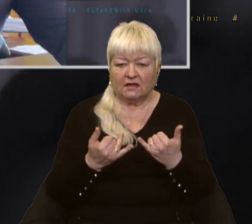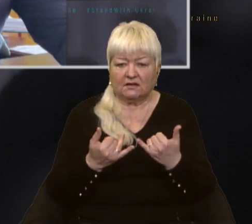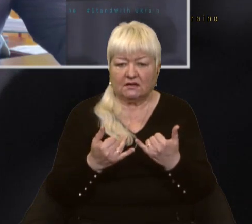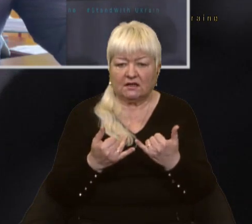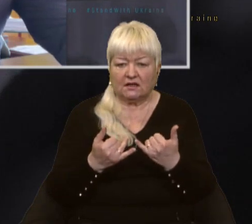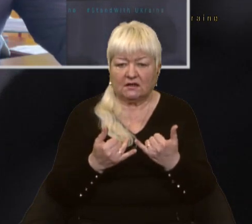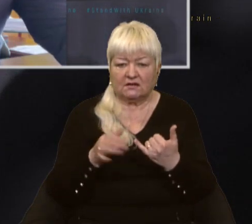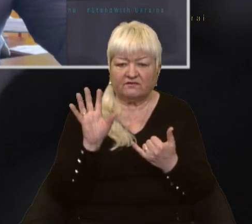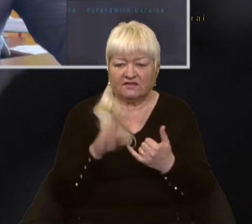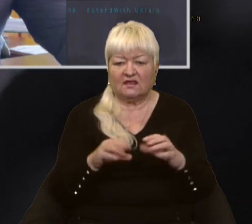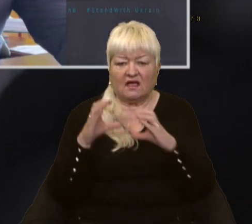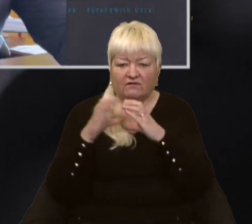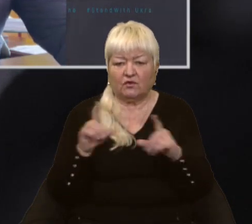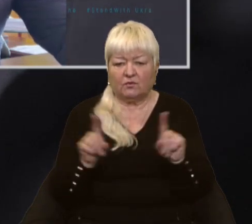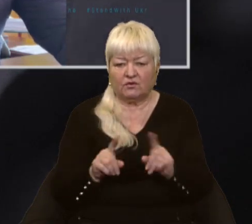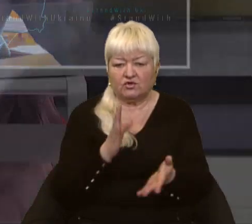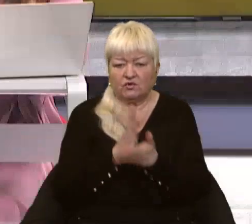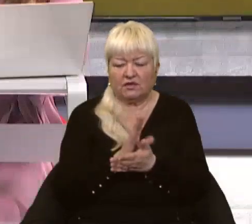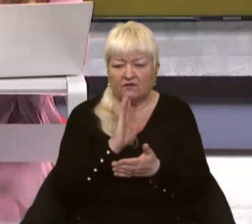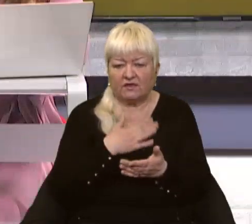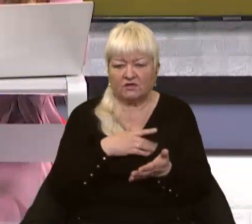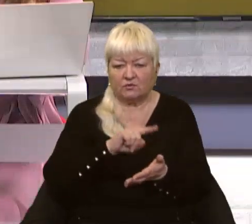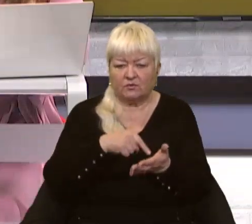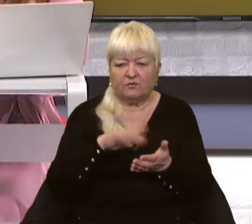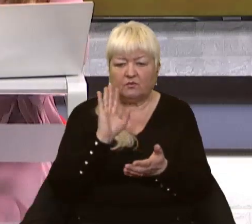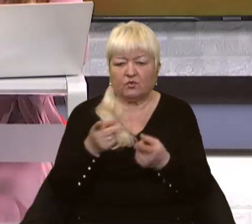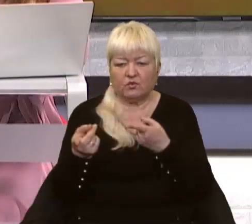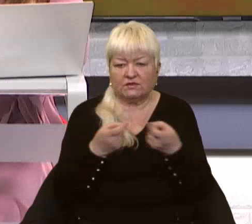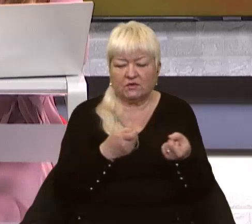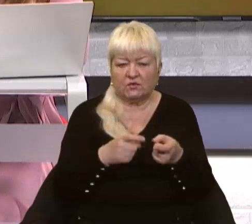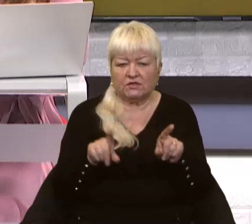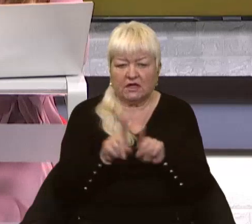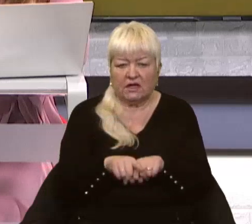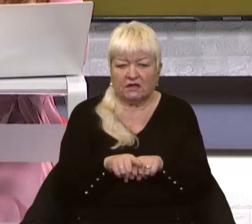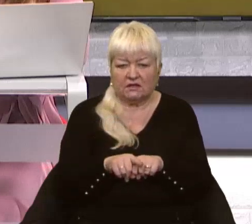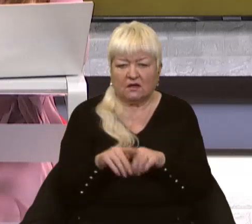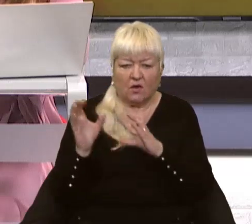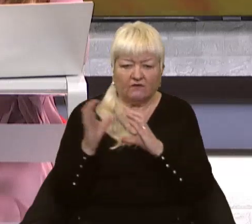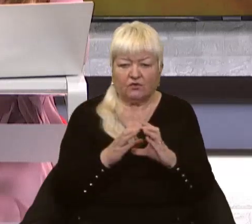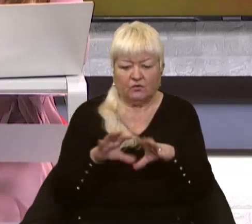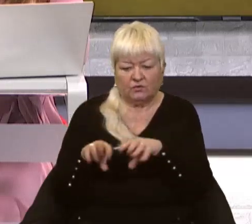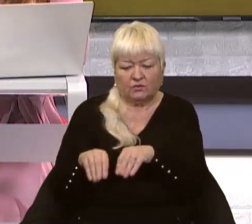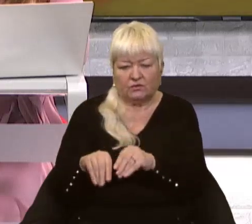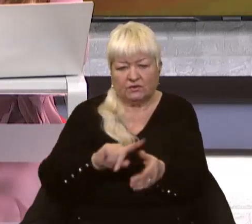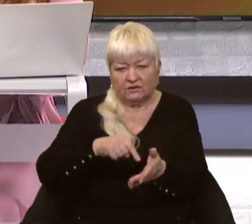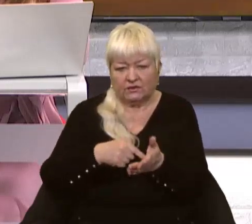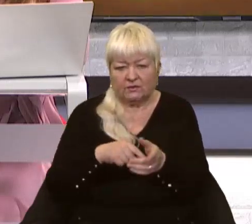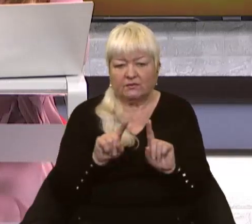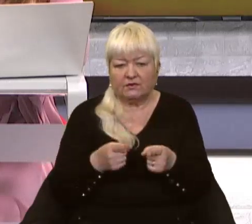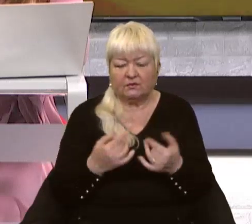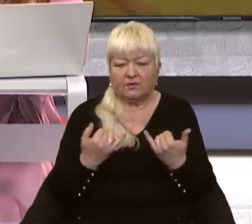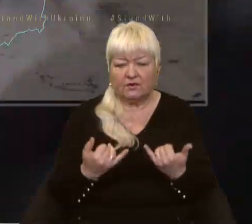всі автобуси, які тільки є в нашому місті, будуть залучені. Також автобуси з сусідніх міст, бо зараз